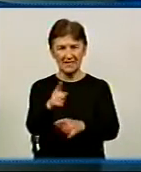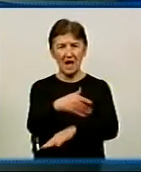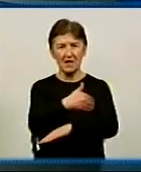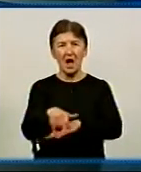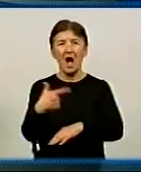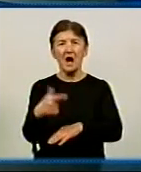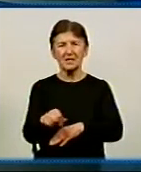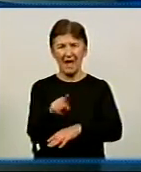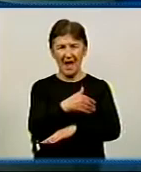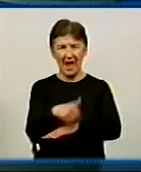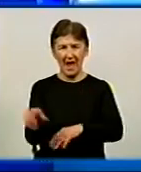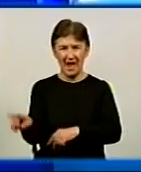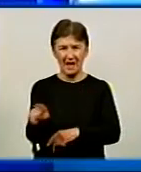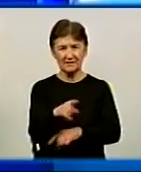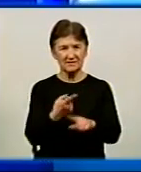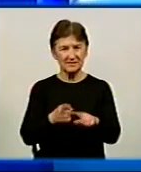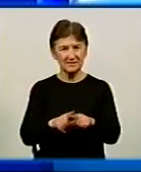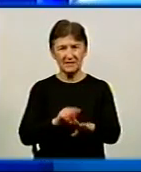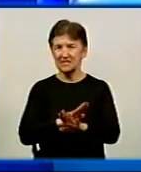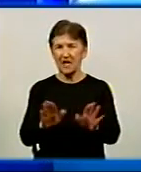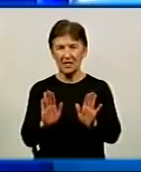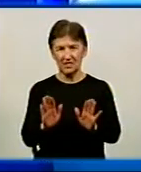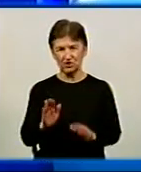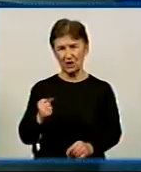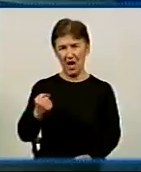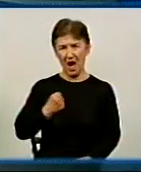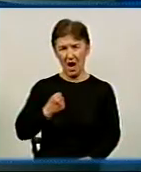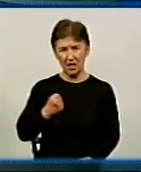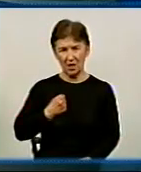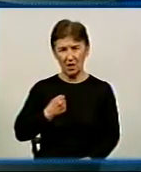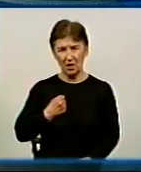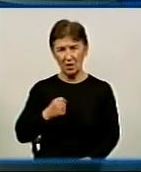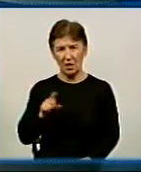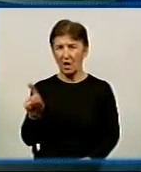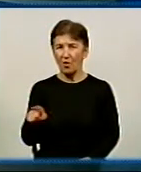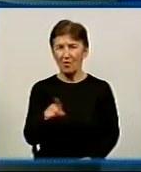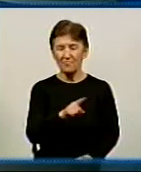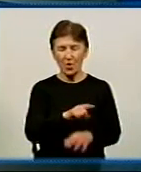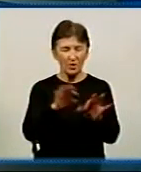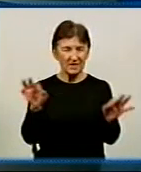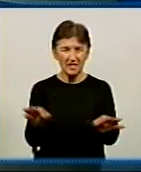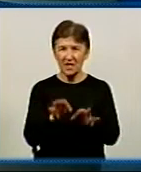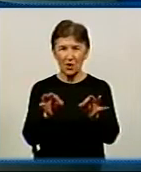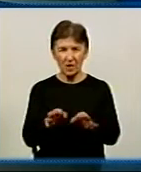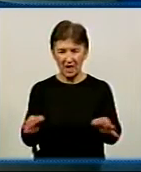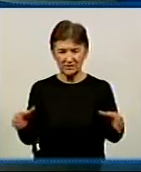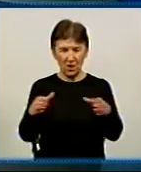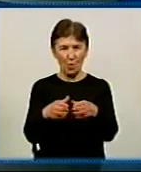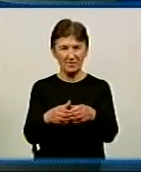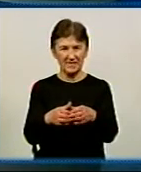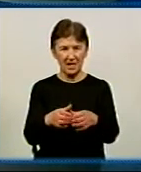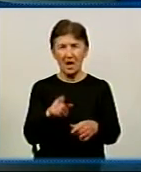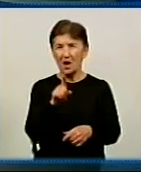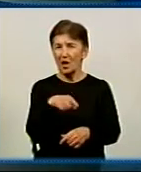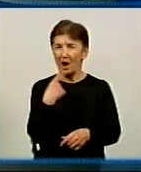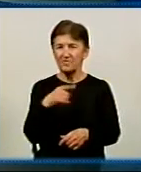знаходяться. Одним словом, це не лише армія. Так, це капеллани, вони не відносяться ні до якої конфесії. Тобто, ти